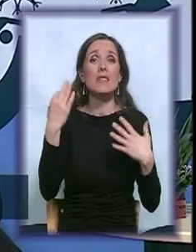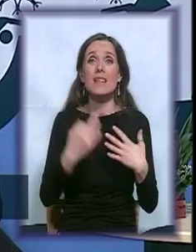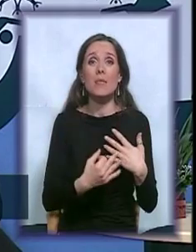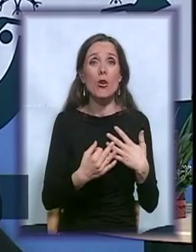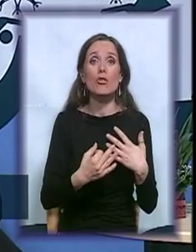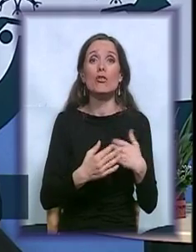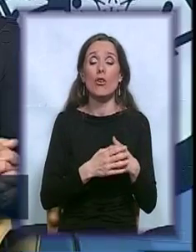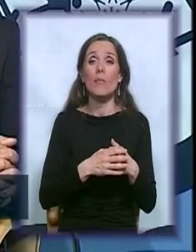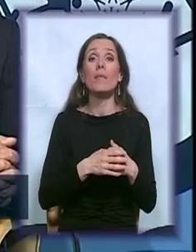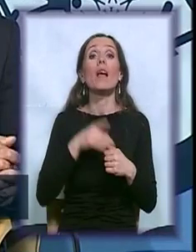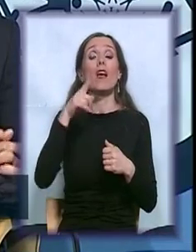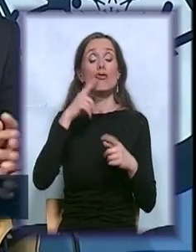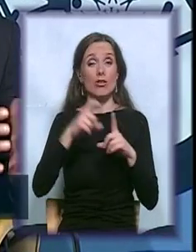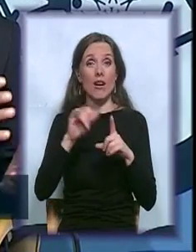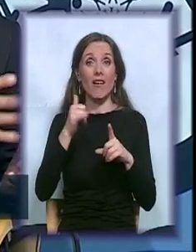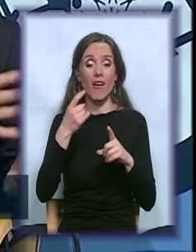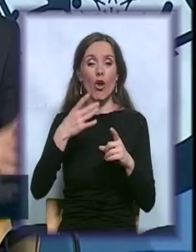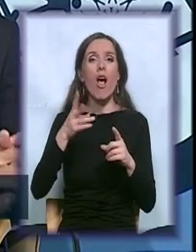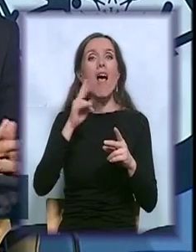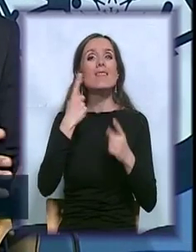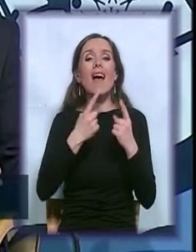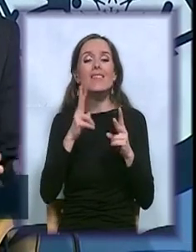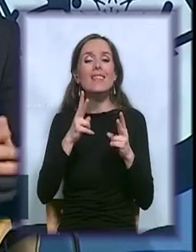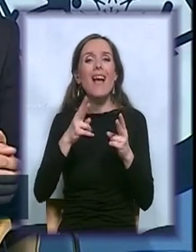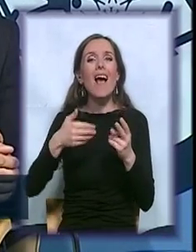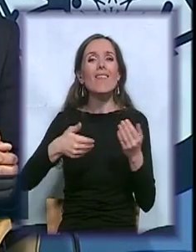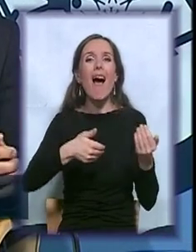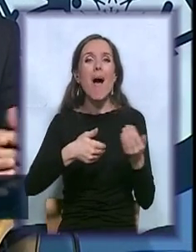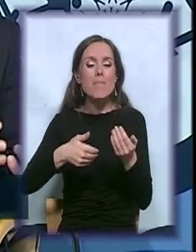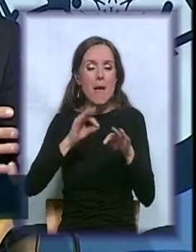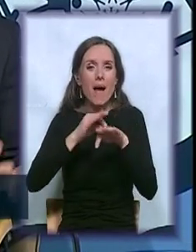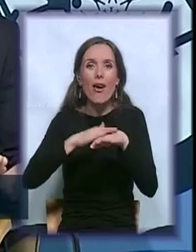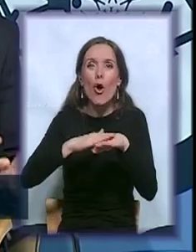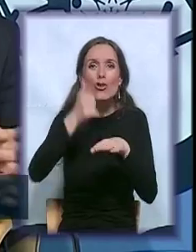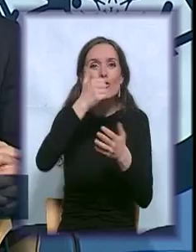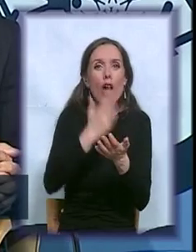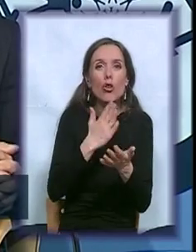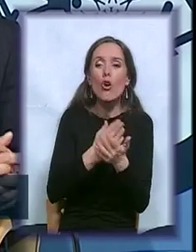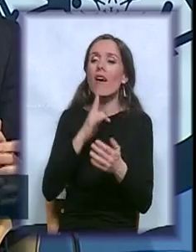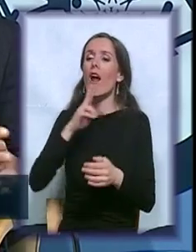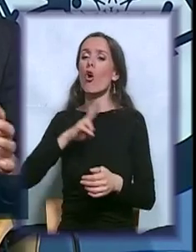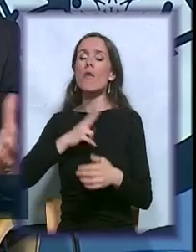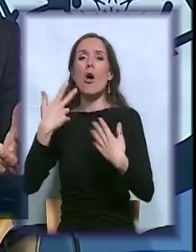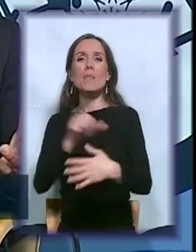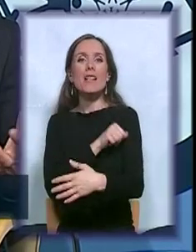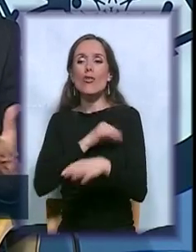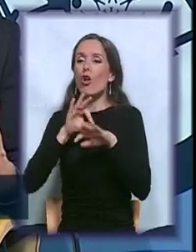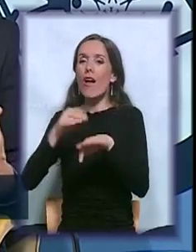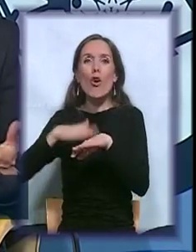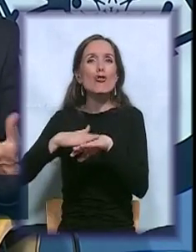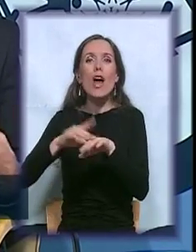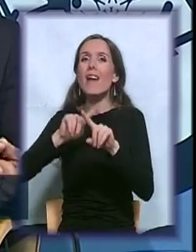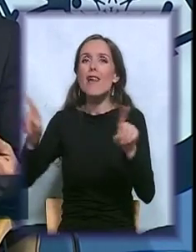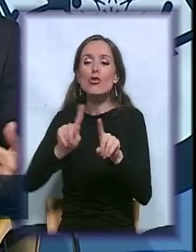koža kod novorođenčeta, kakva je koža kod onog koja ima 80 godina, kako je. Znači, svačija koža